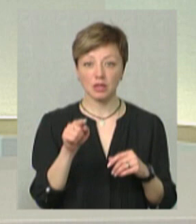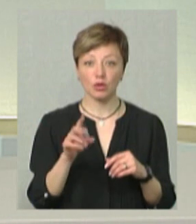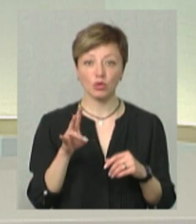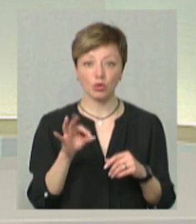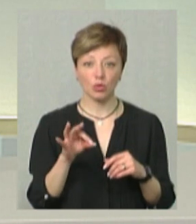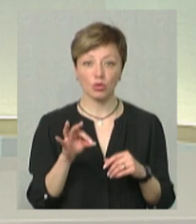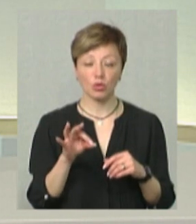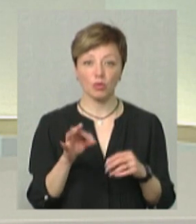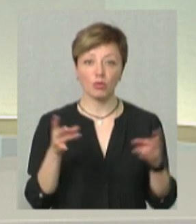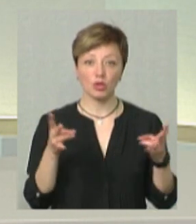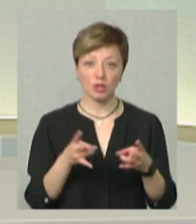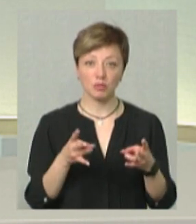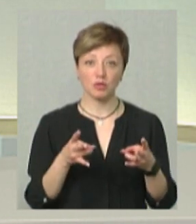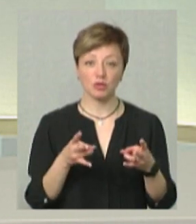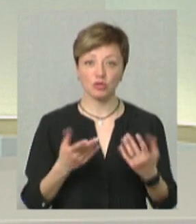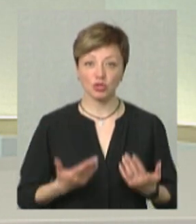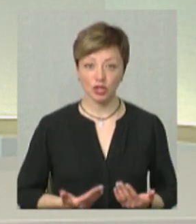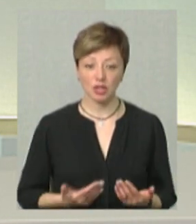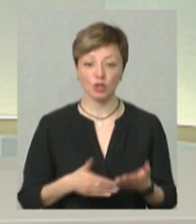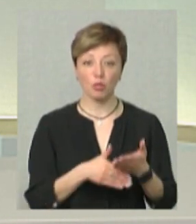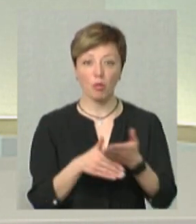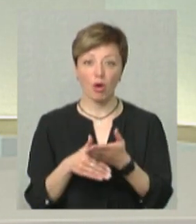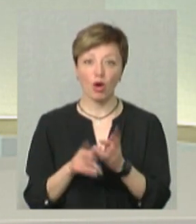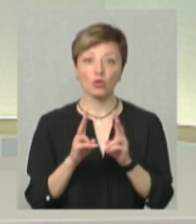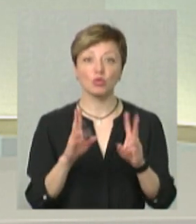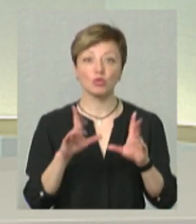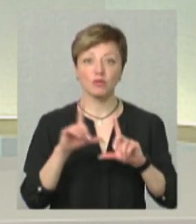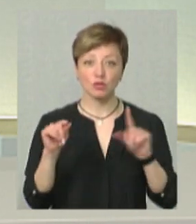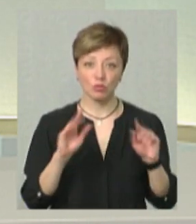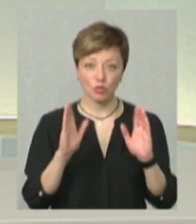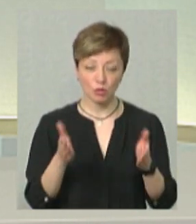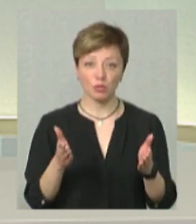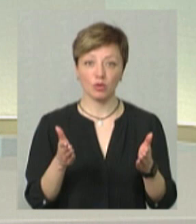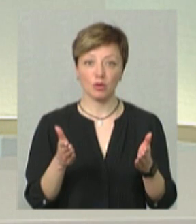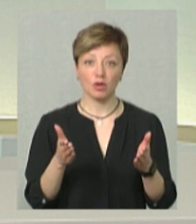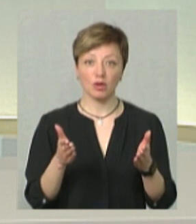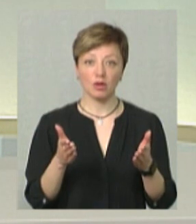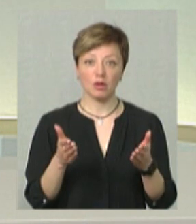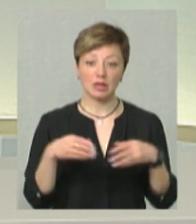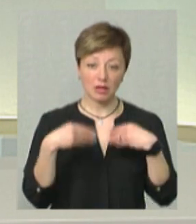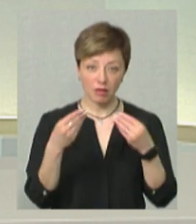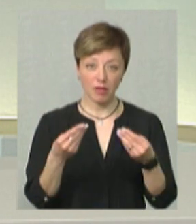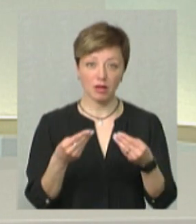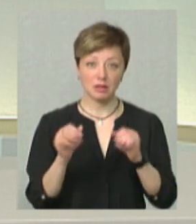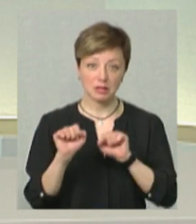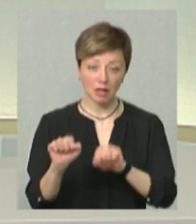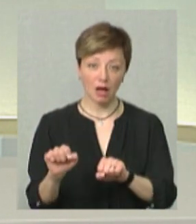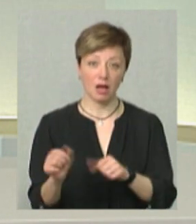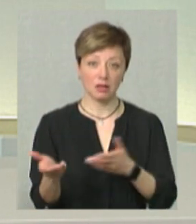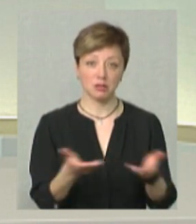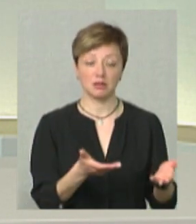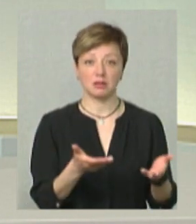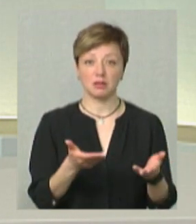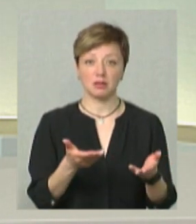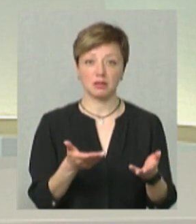потрібно жити, потрібно допомагати, хто буде виїжджати, ми будемо їх надавати безпеку, прихисток,